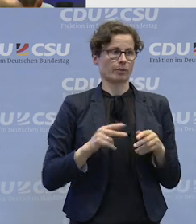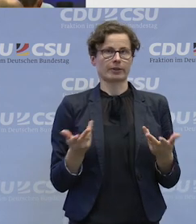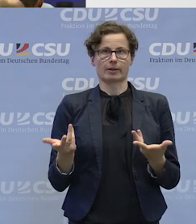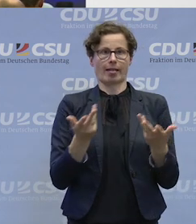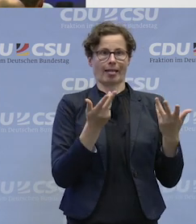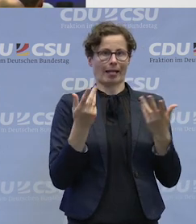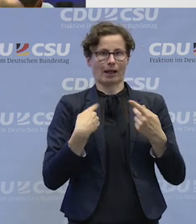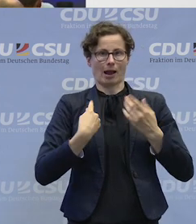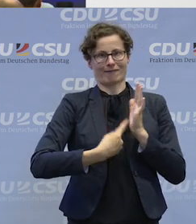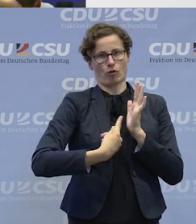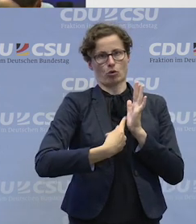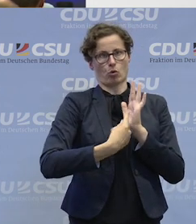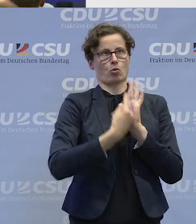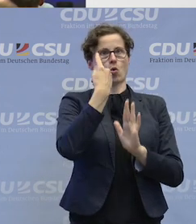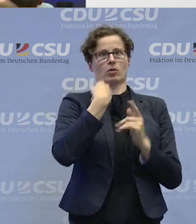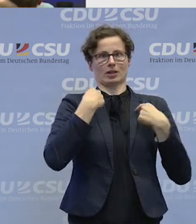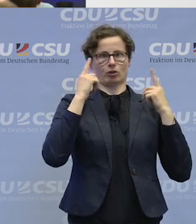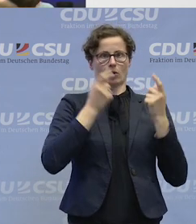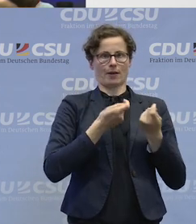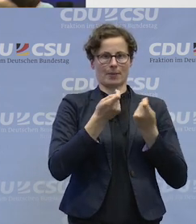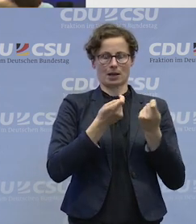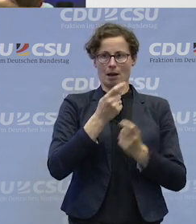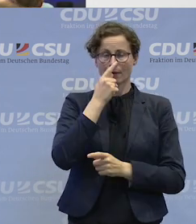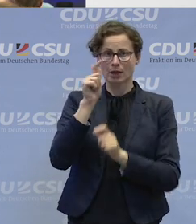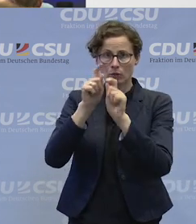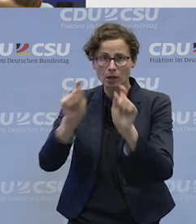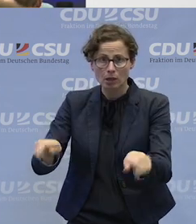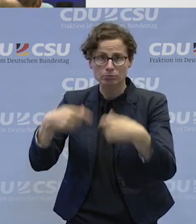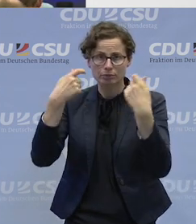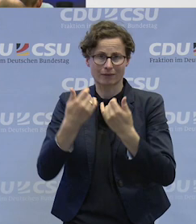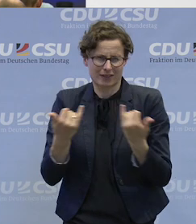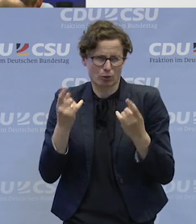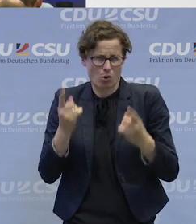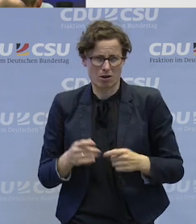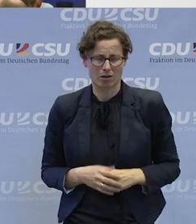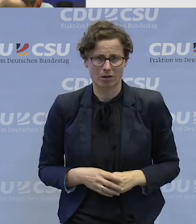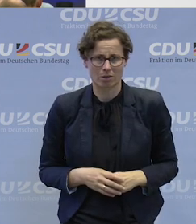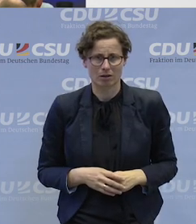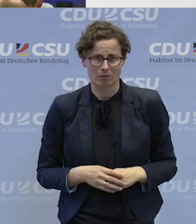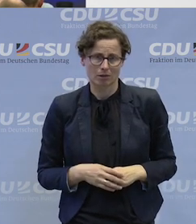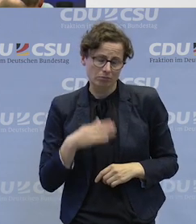Anforderungen der Politik und der Verwaltungen und Unternehmer.